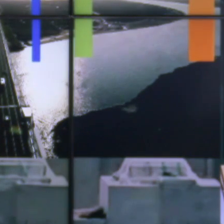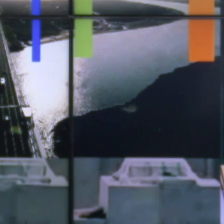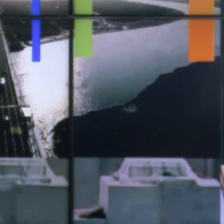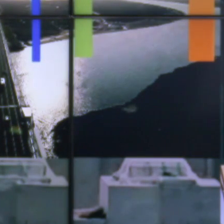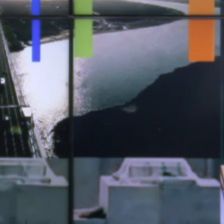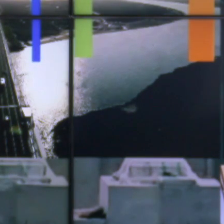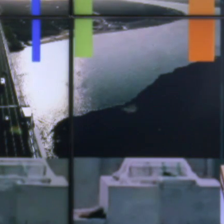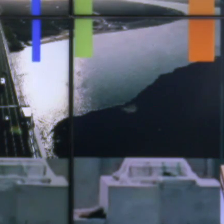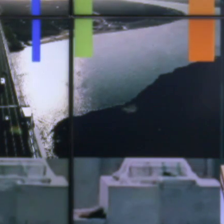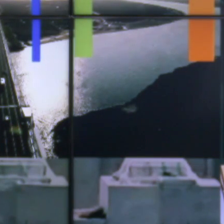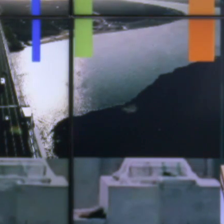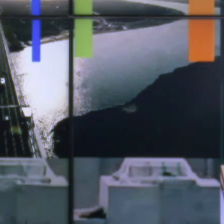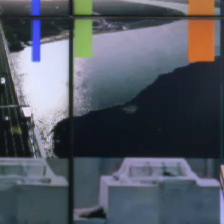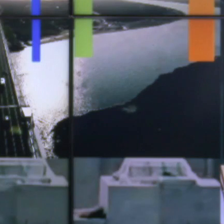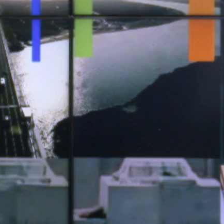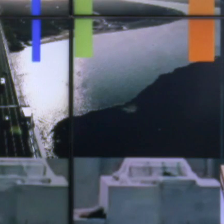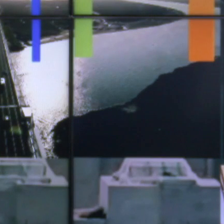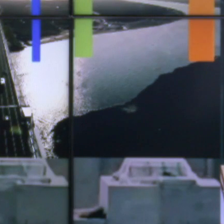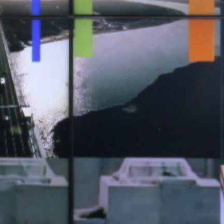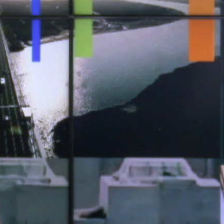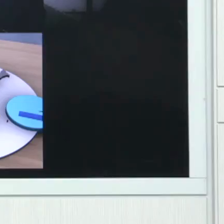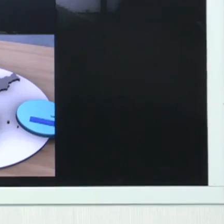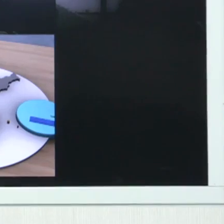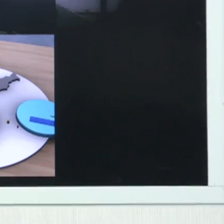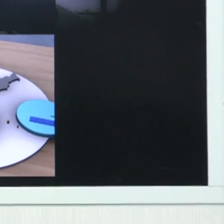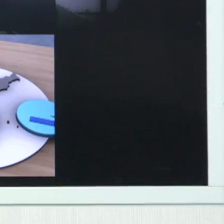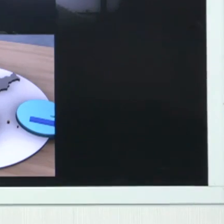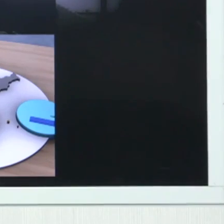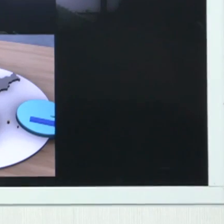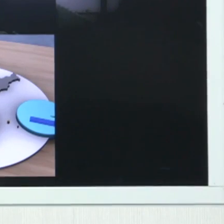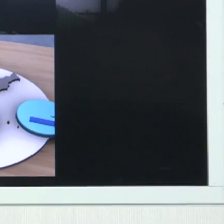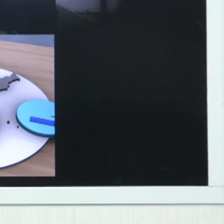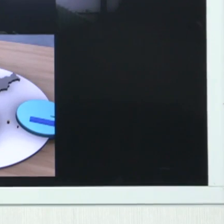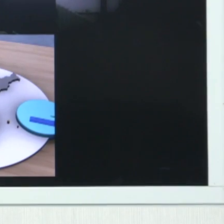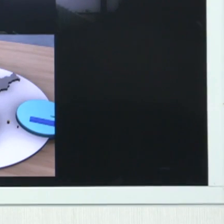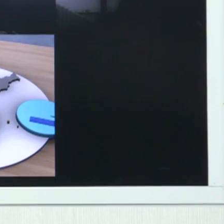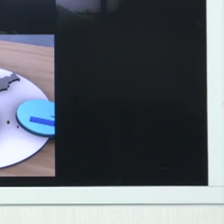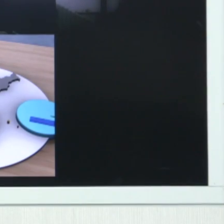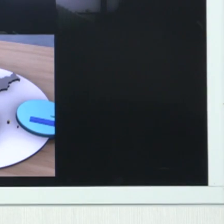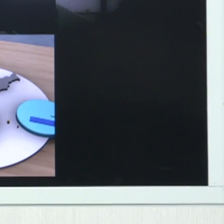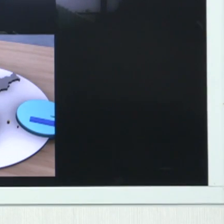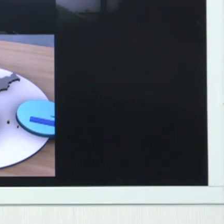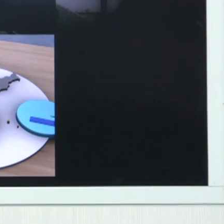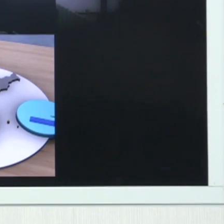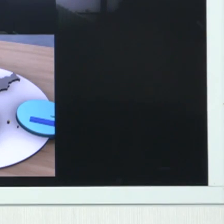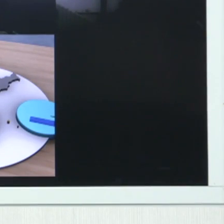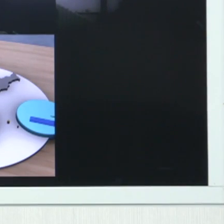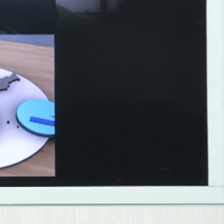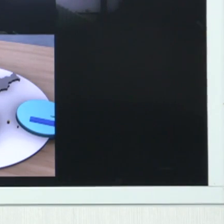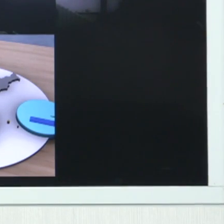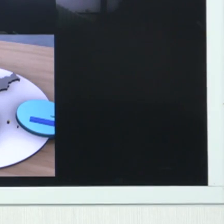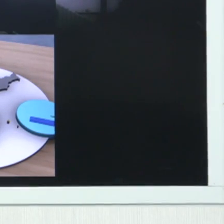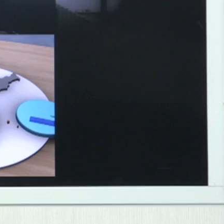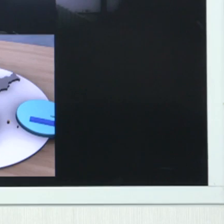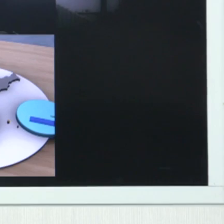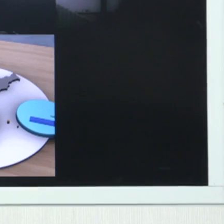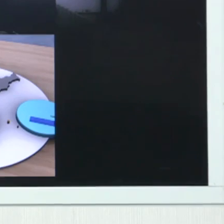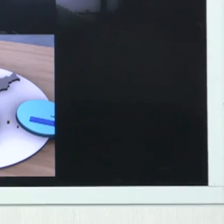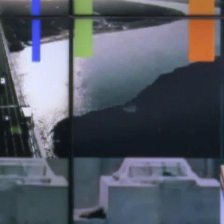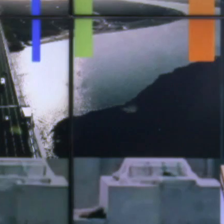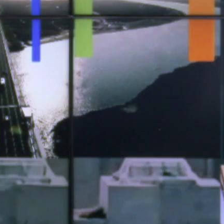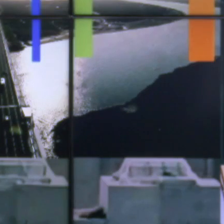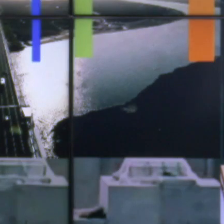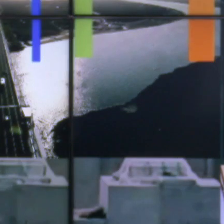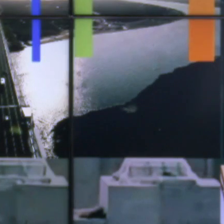지방자치 현장입니다. 전라남도는 내년도 국비 확보를 위해 막바지 총력전을 펼치면서